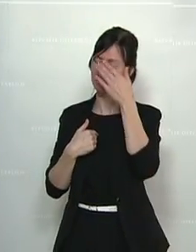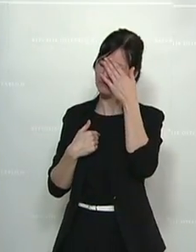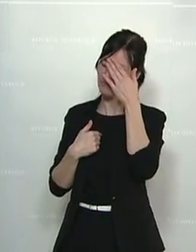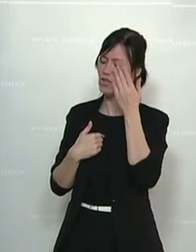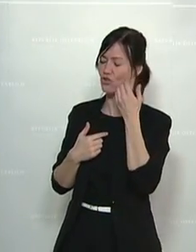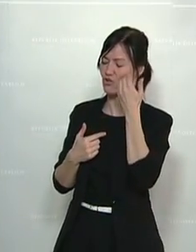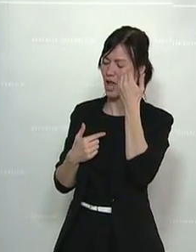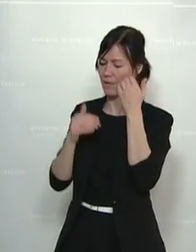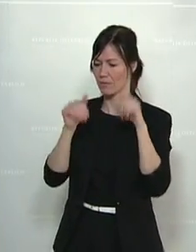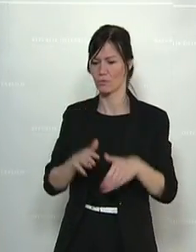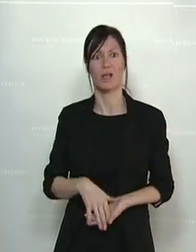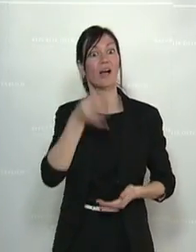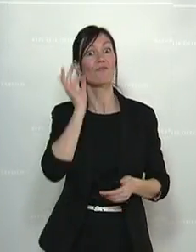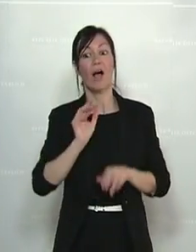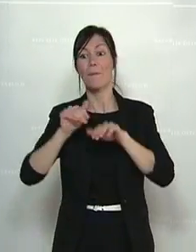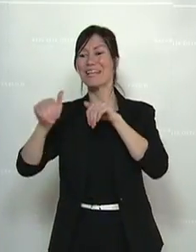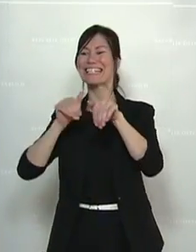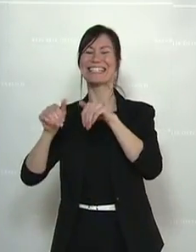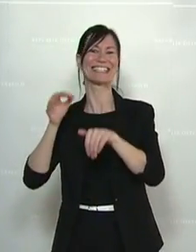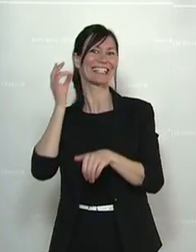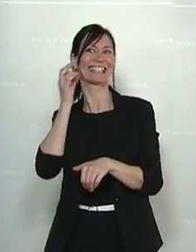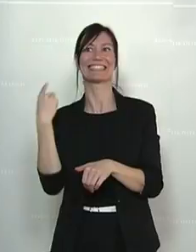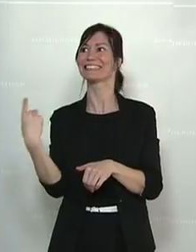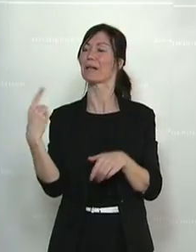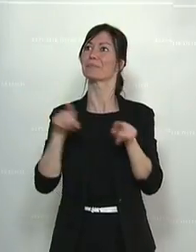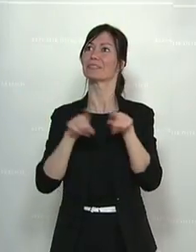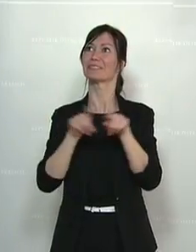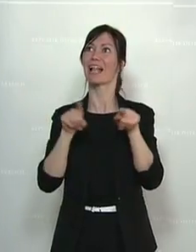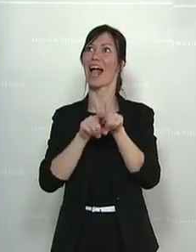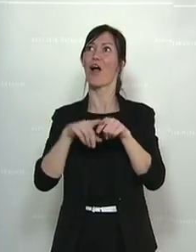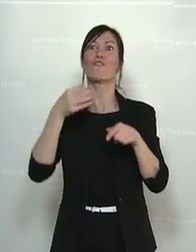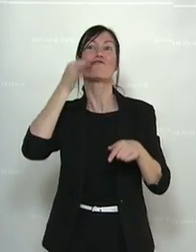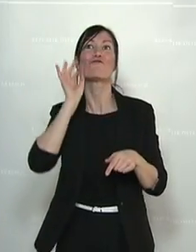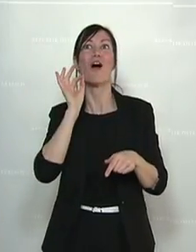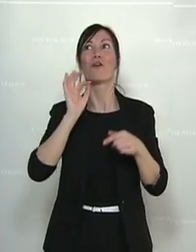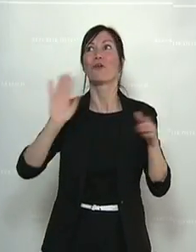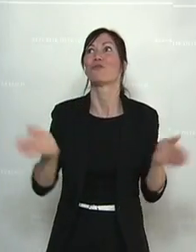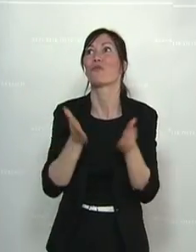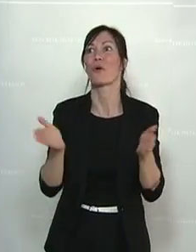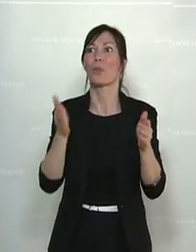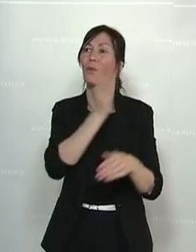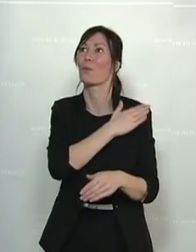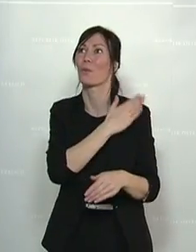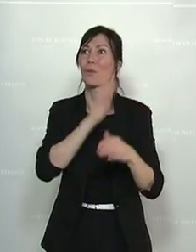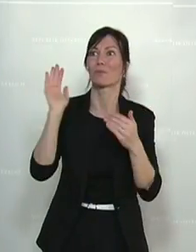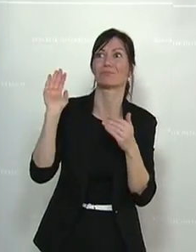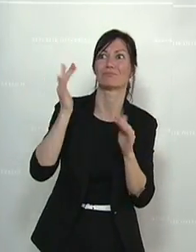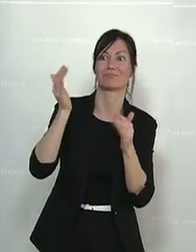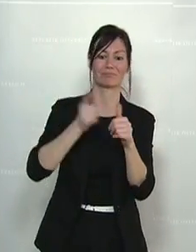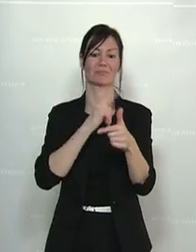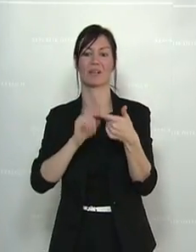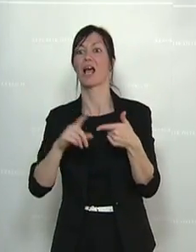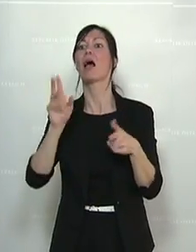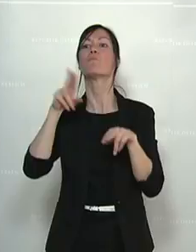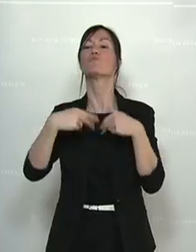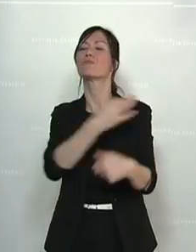auch die Frau Minister lobt ihre noch nie dagewesene Frauenförderung. Der Herr Bundeskanzler, das Rekordbudget. Ja, aber wissen Sie beide nicht,